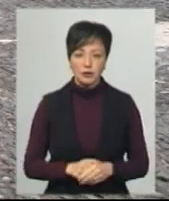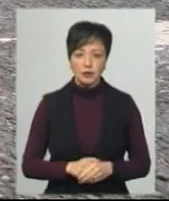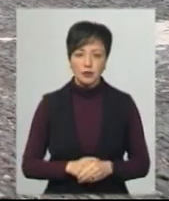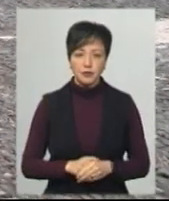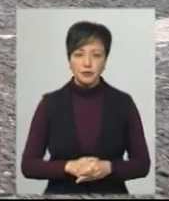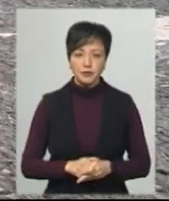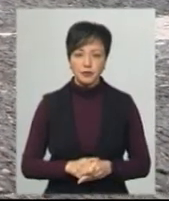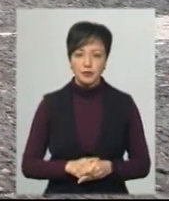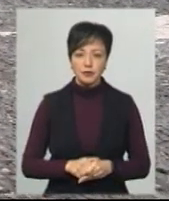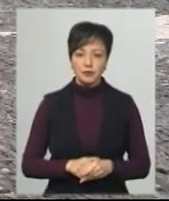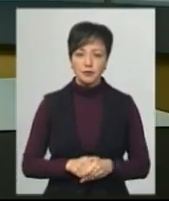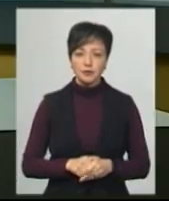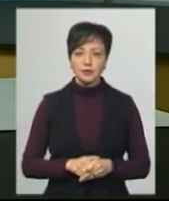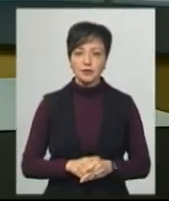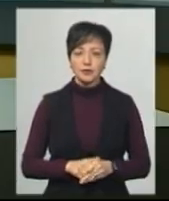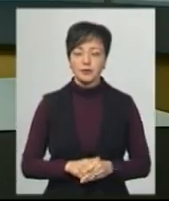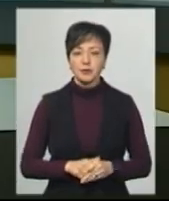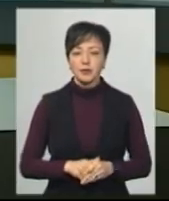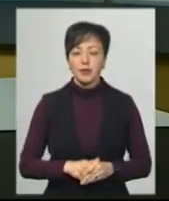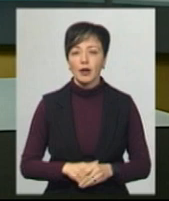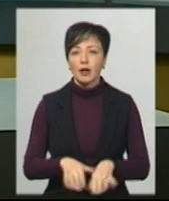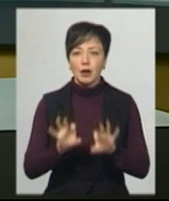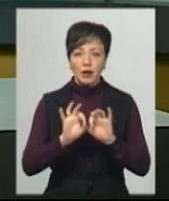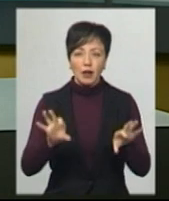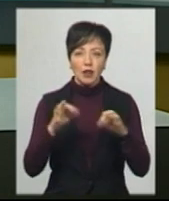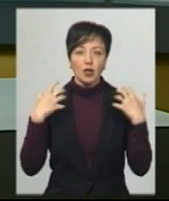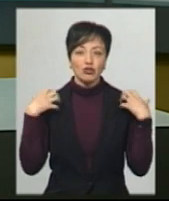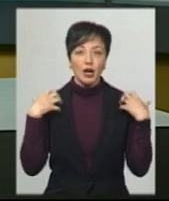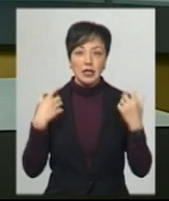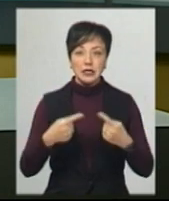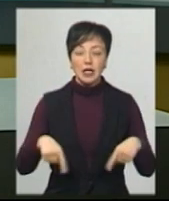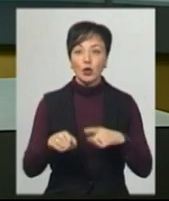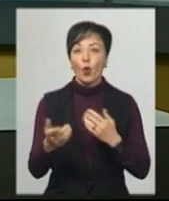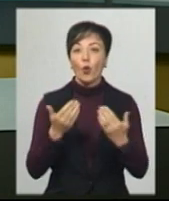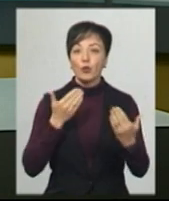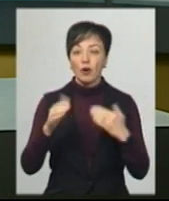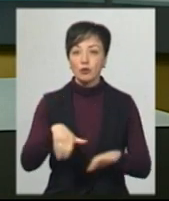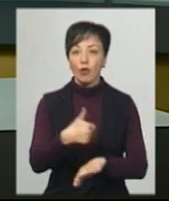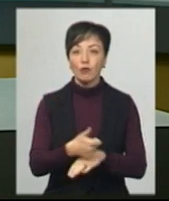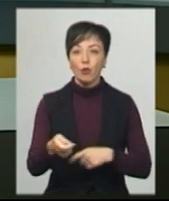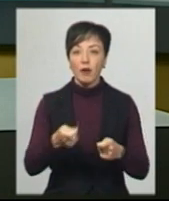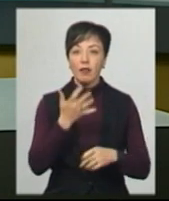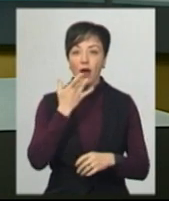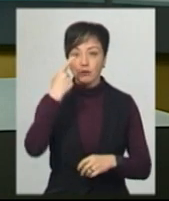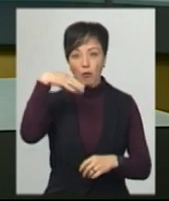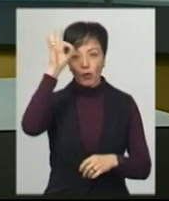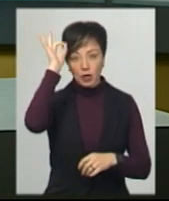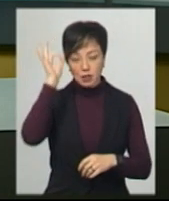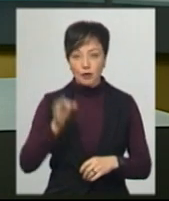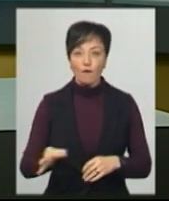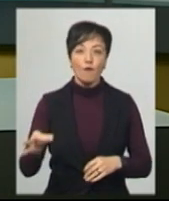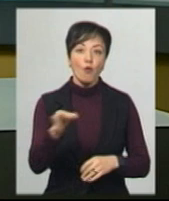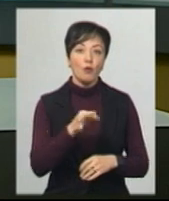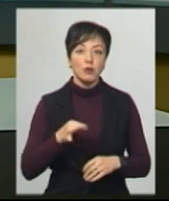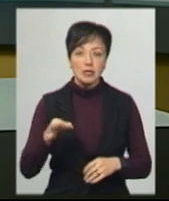Суспільному, Хмельницький. За словами начальниці сектору комунікації Головного управління Нацполіції області